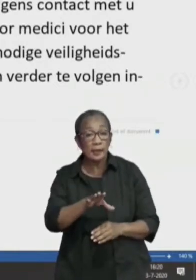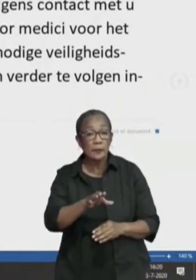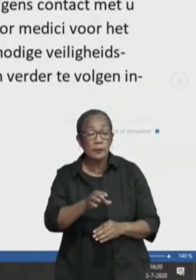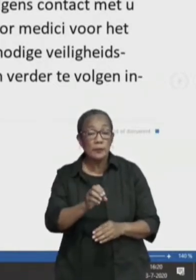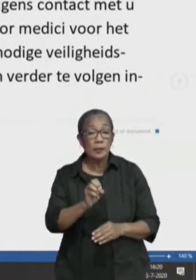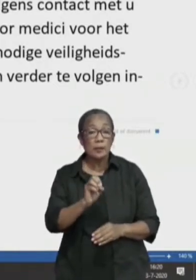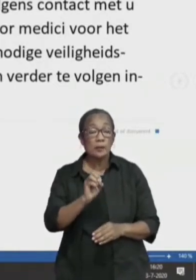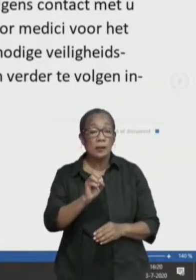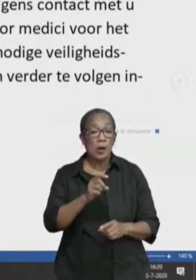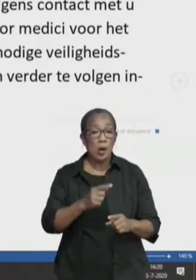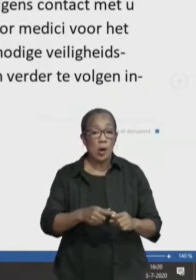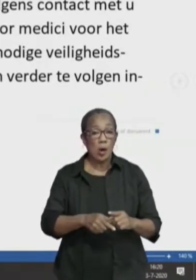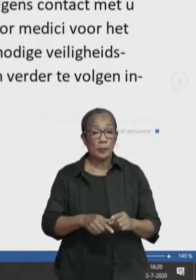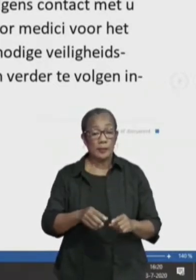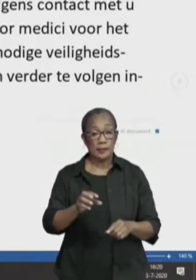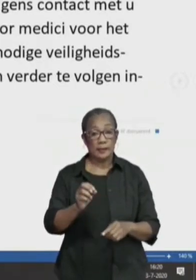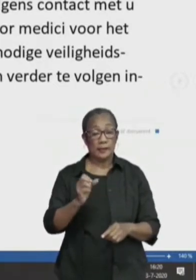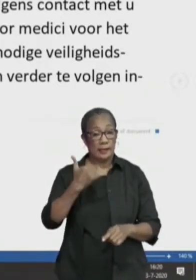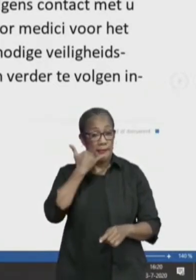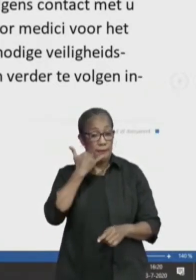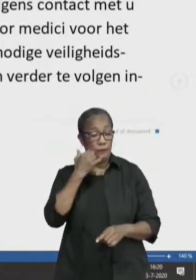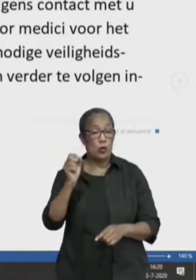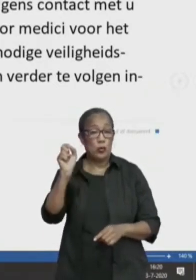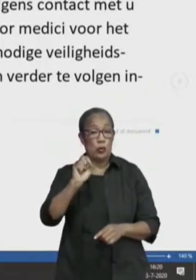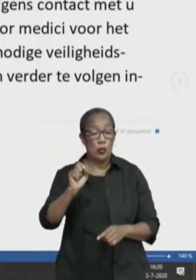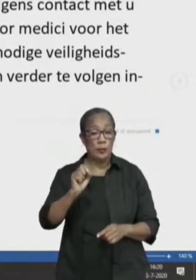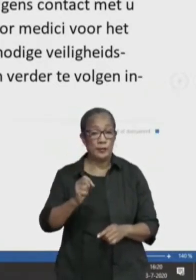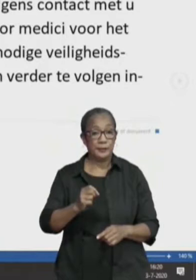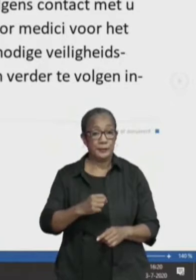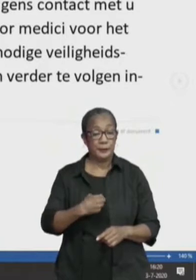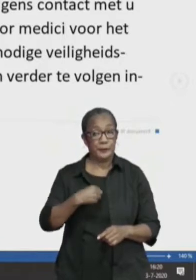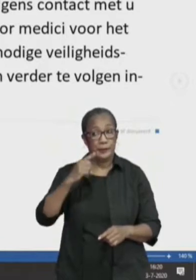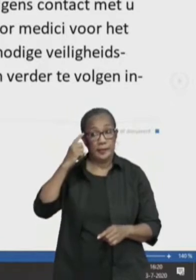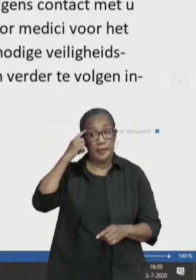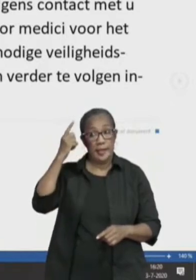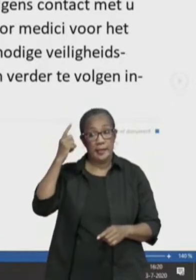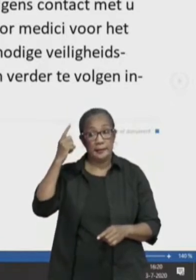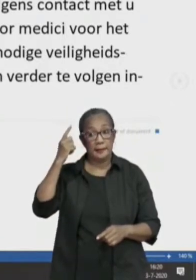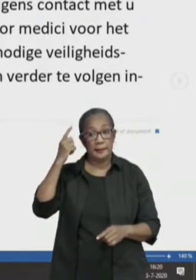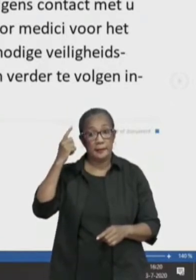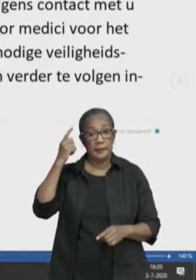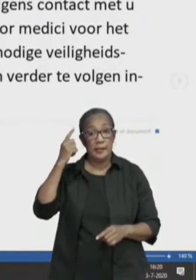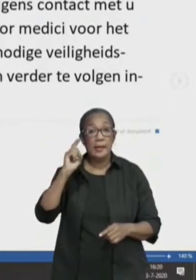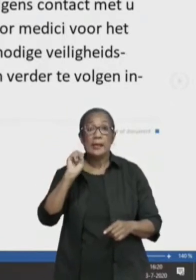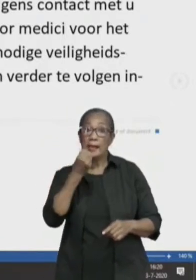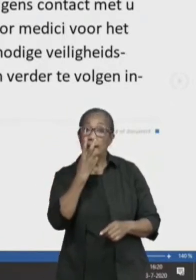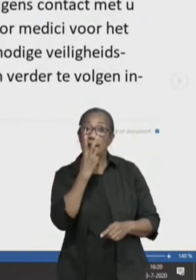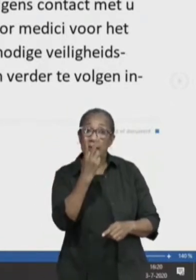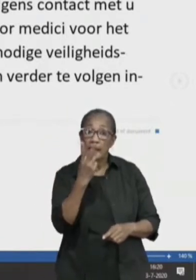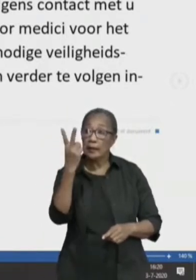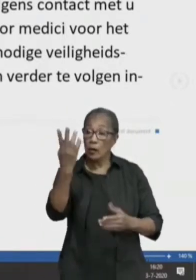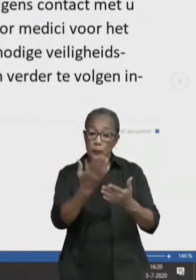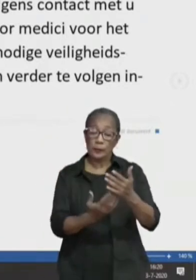op de volgende telefoonnummers. Ik denk dat het op onze screen is,